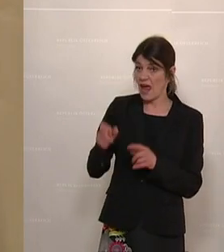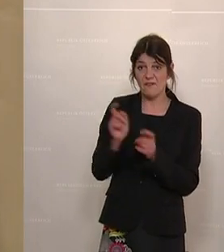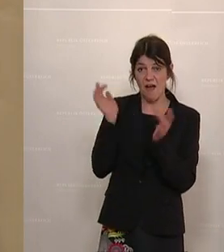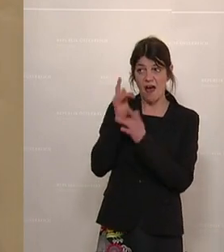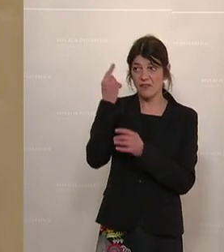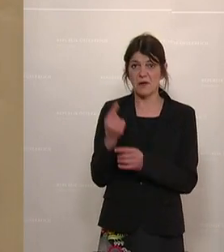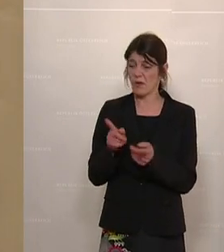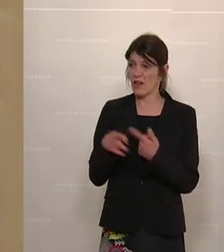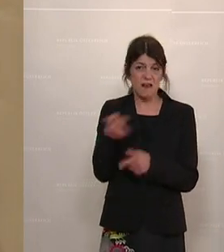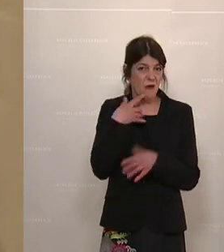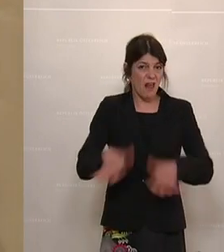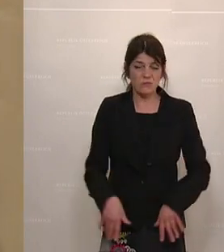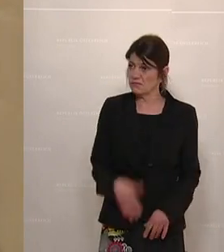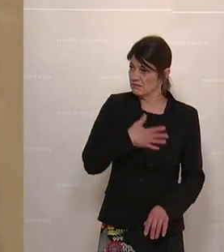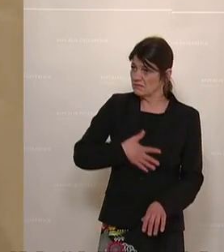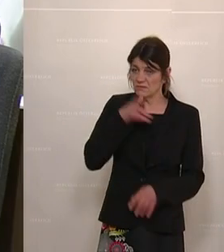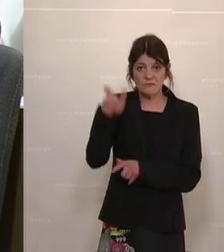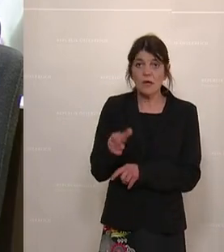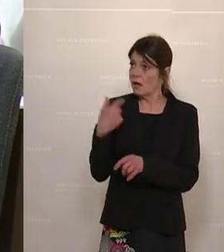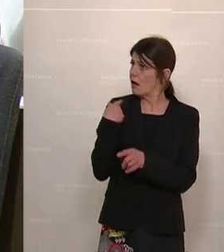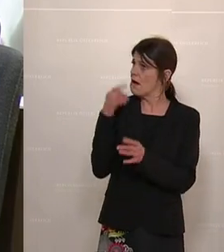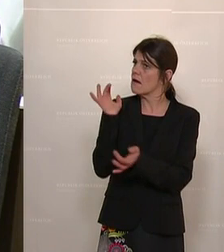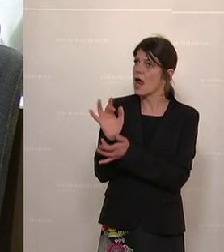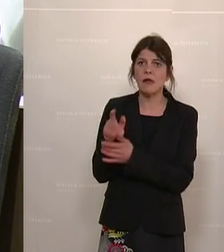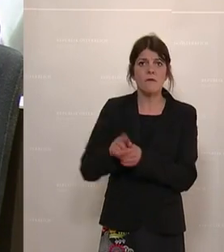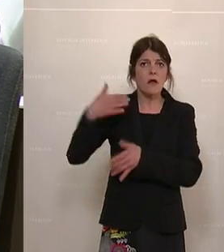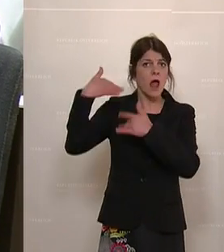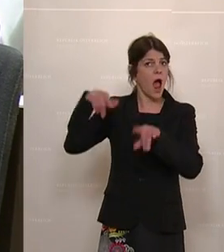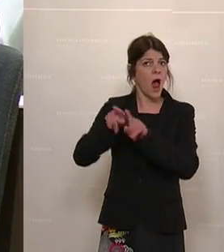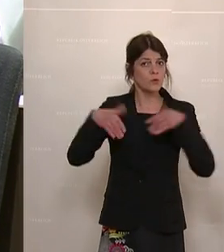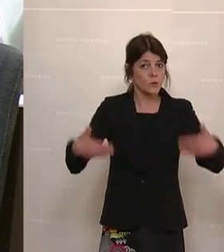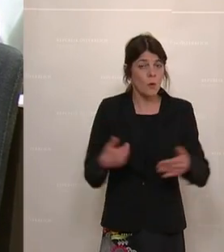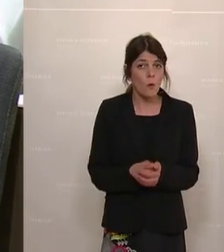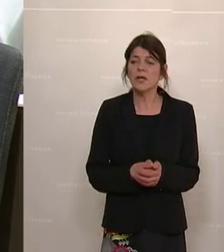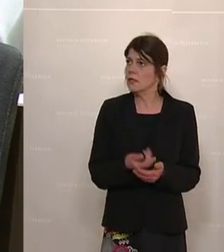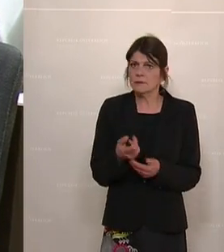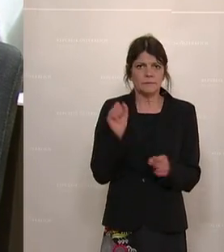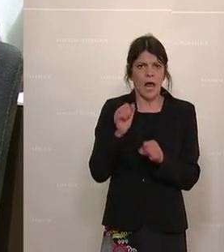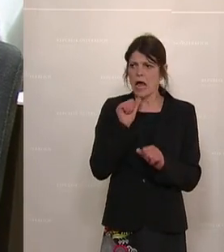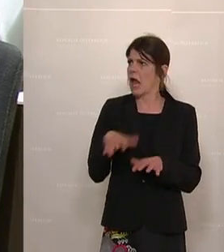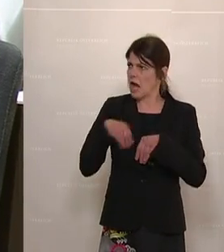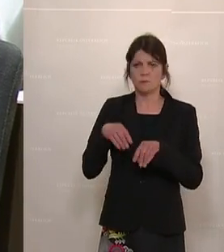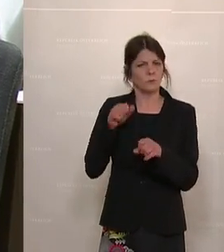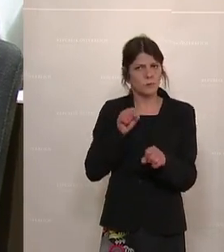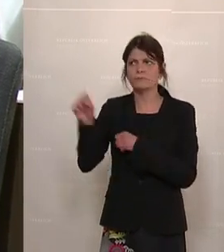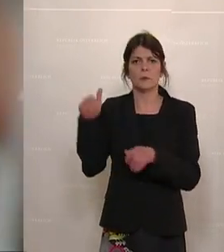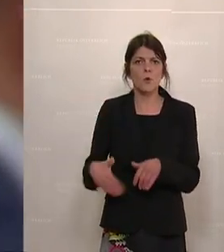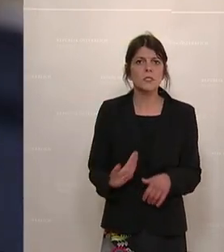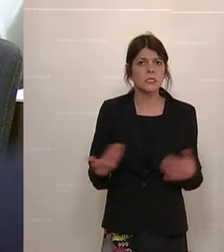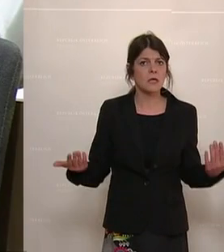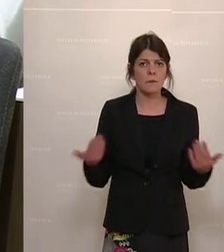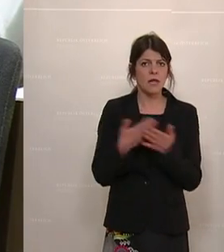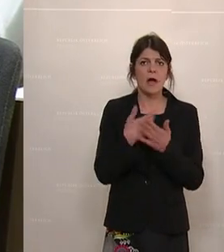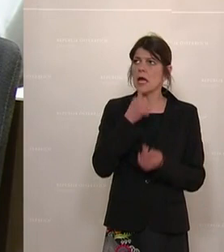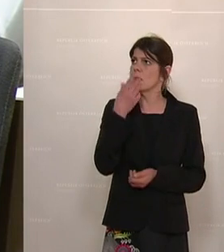wenn Geschmacklosigkeiten auftreten und so weiter, das genauso wie zu allen anderen Zeitpunkten auch. Das ist zu verurteilen. Da halten wir auch deswegen